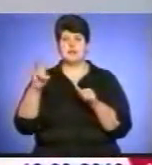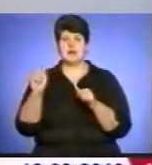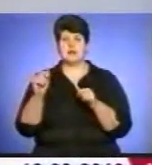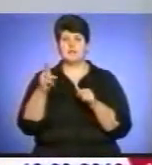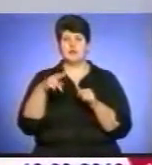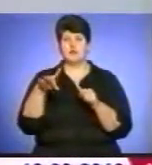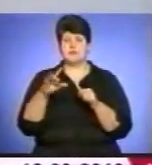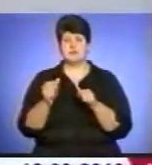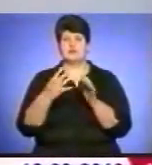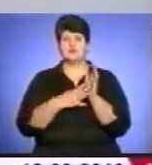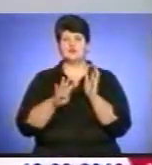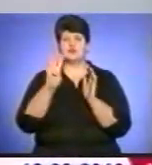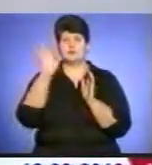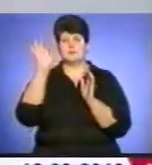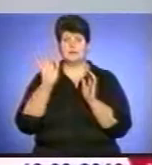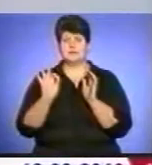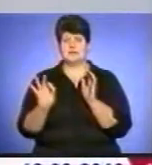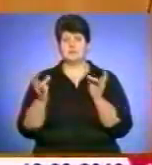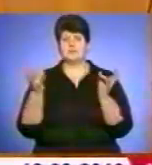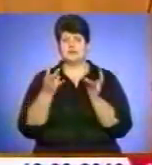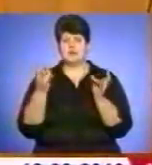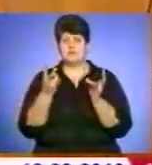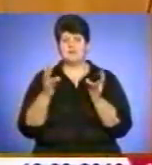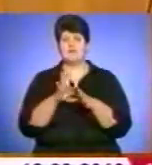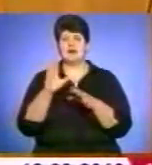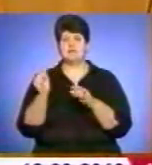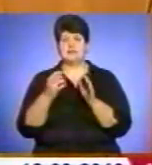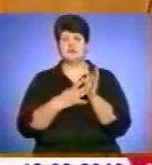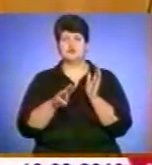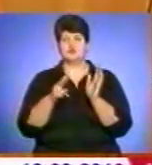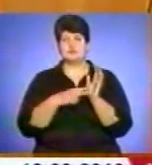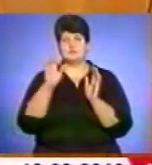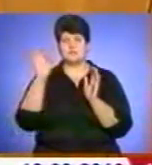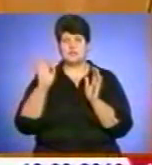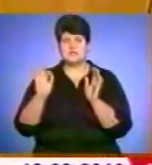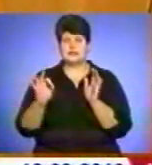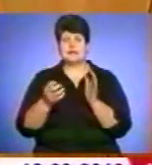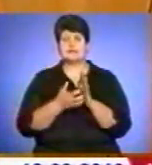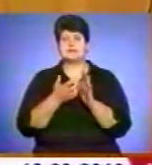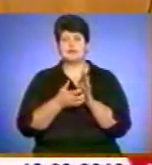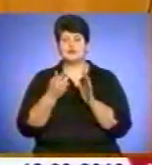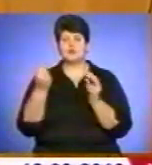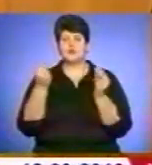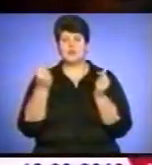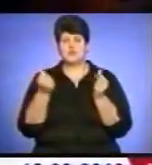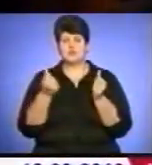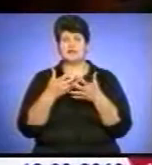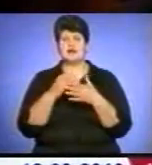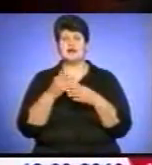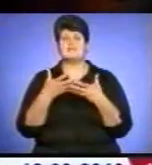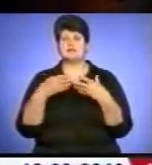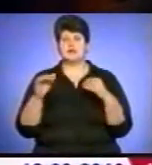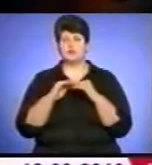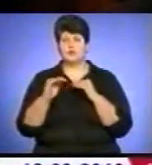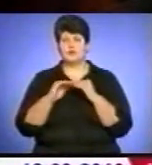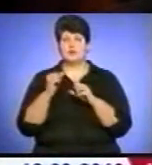94% від потреби, паливними 97%. Нестачу коштів на веснянопольові роботи планують